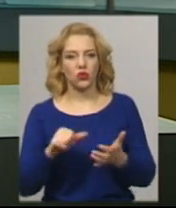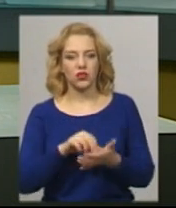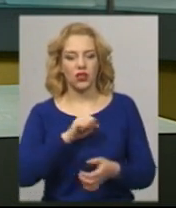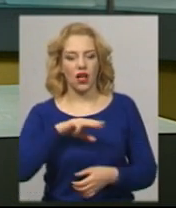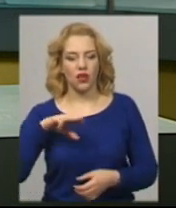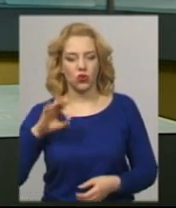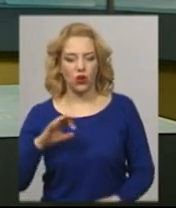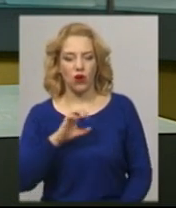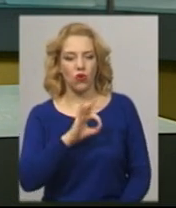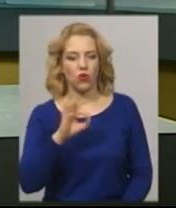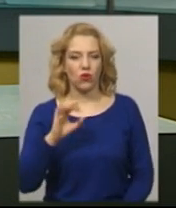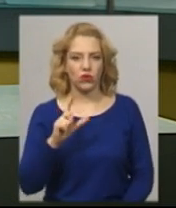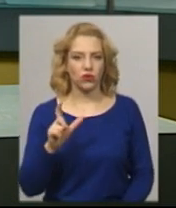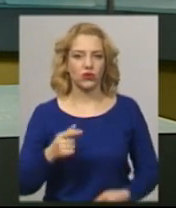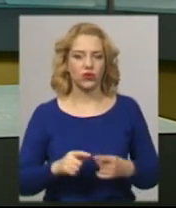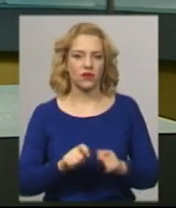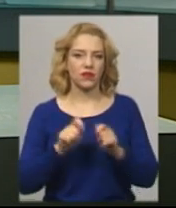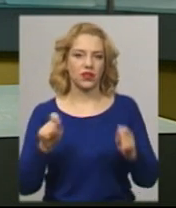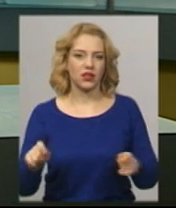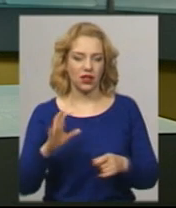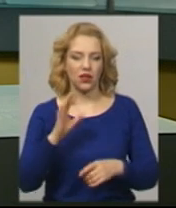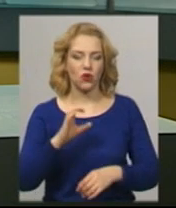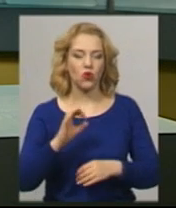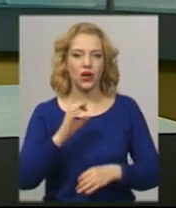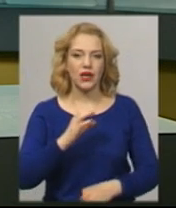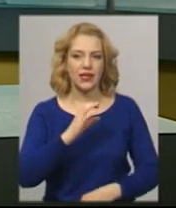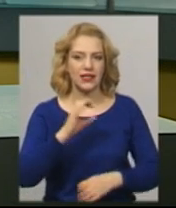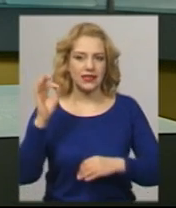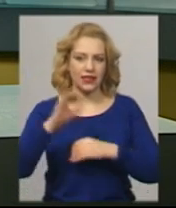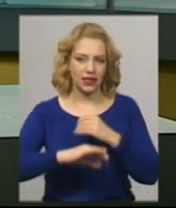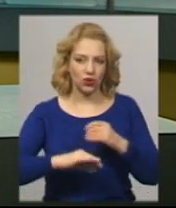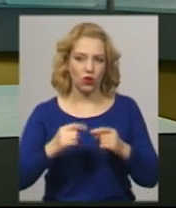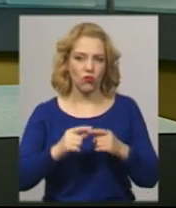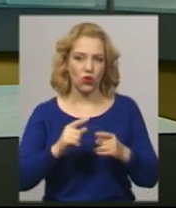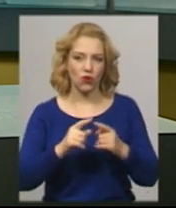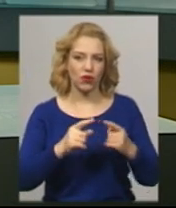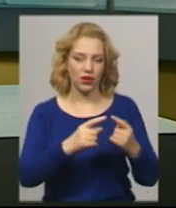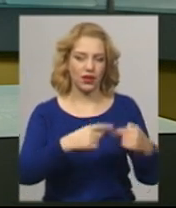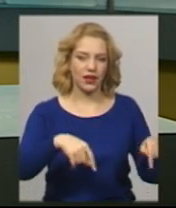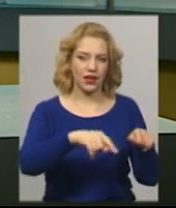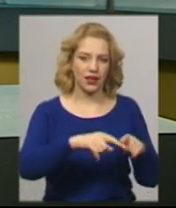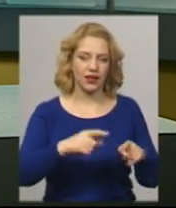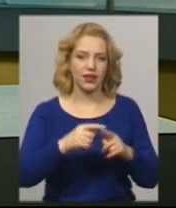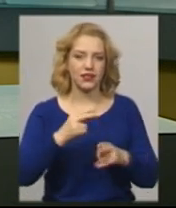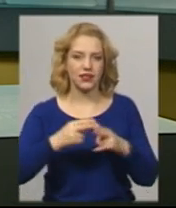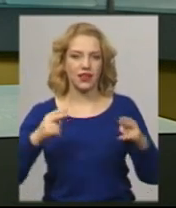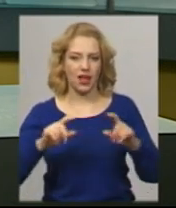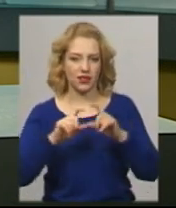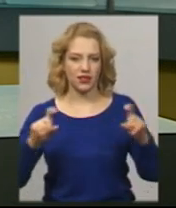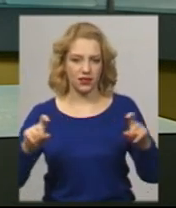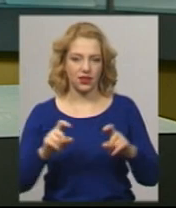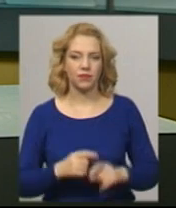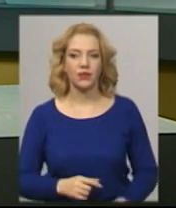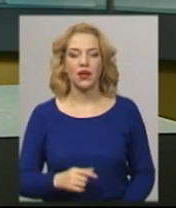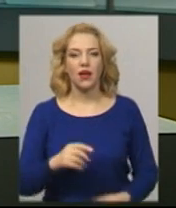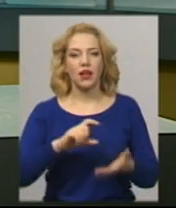і ООС відкрили в Східному крилі залізничного вокзалу станції Хмельницький. Про це кореспонденту Суспільного розповів начальник установи Володимир Давтян.